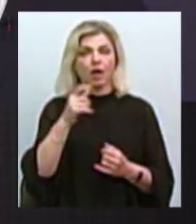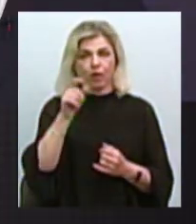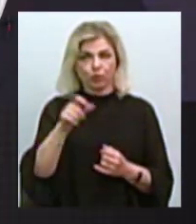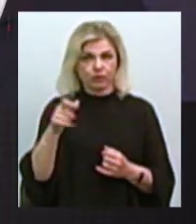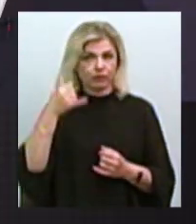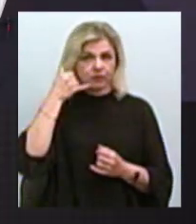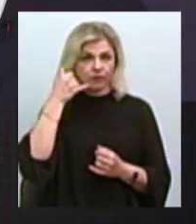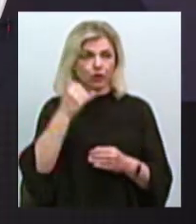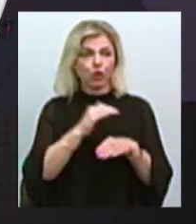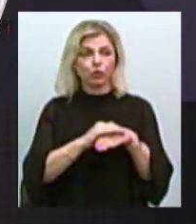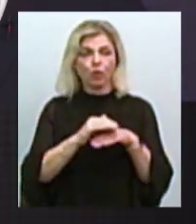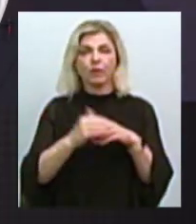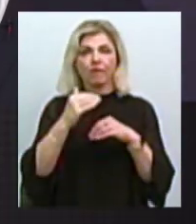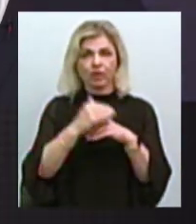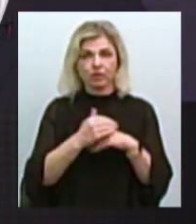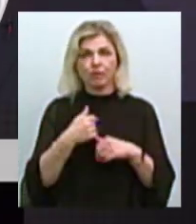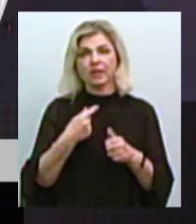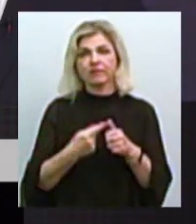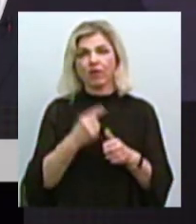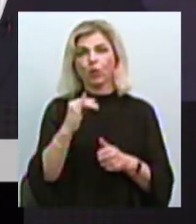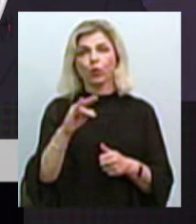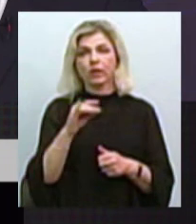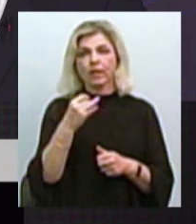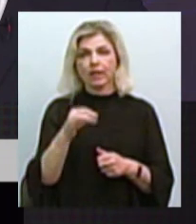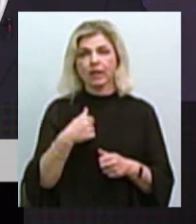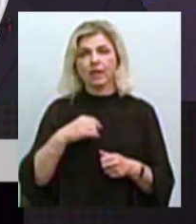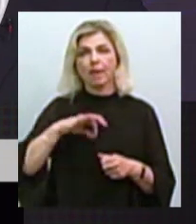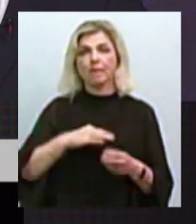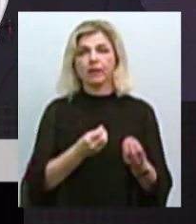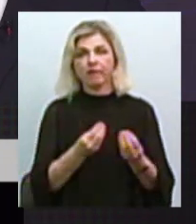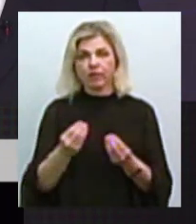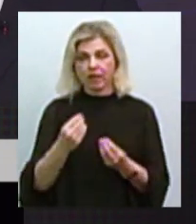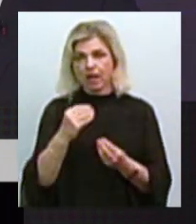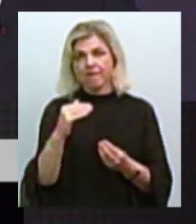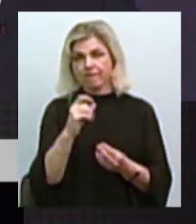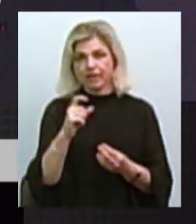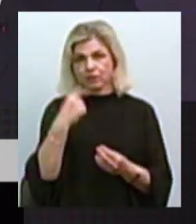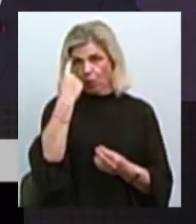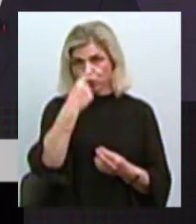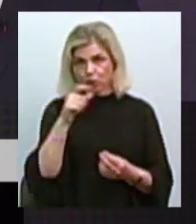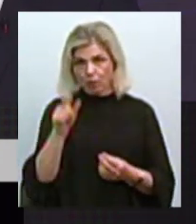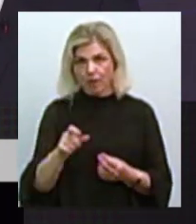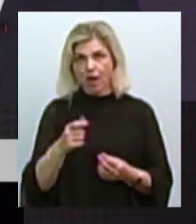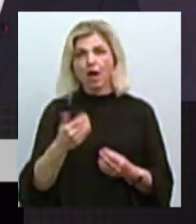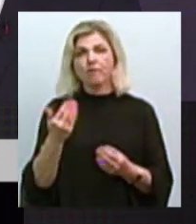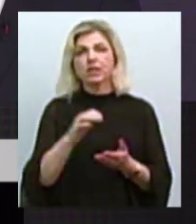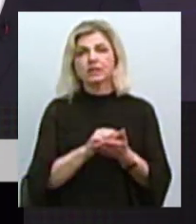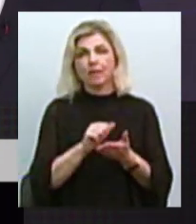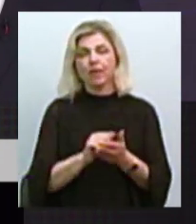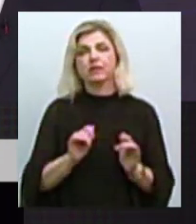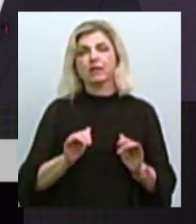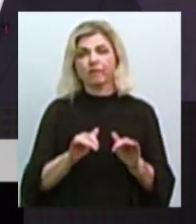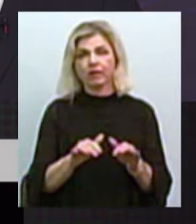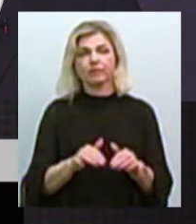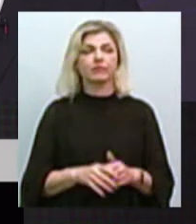Добрий вечір. Мене звати Юрий. Я підприємний СІРОСОБА. Мій вид діяльності, можна я на російському,